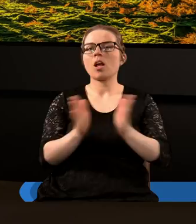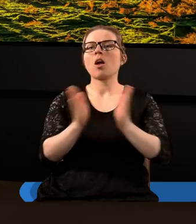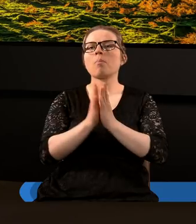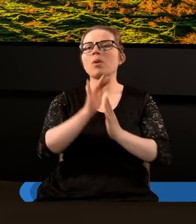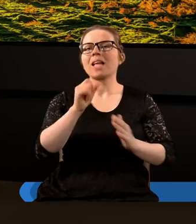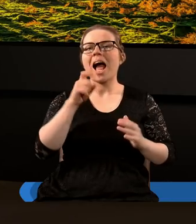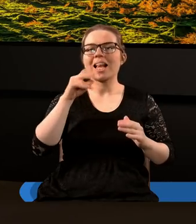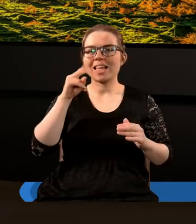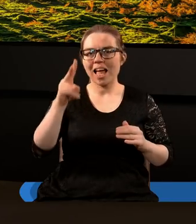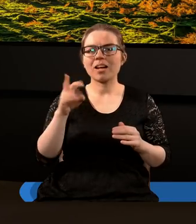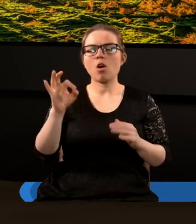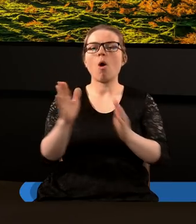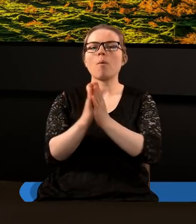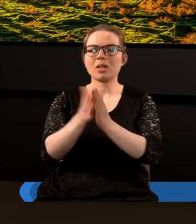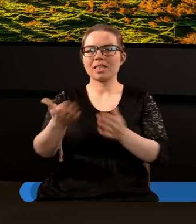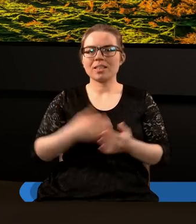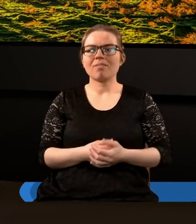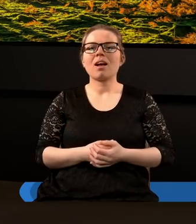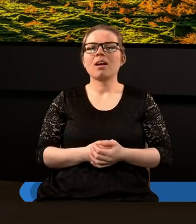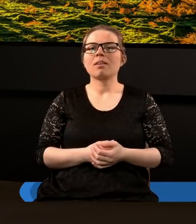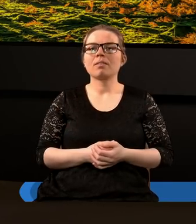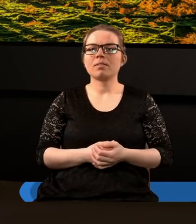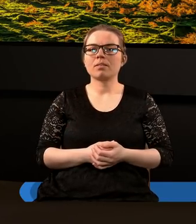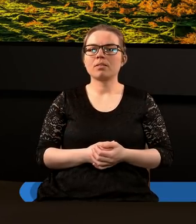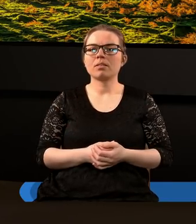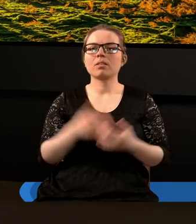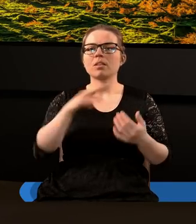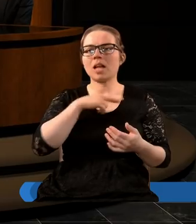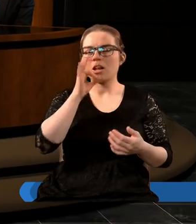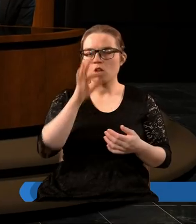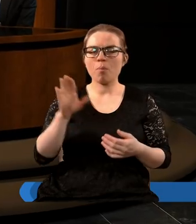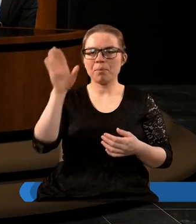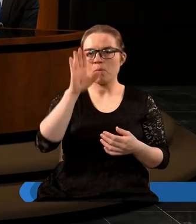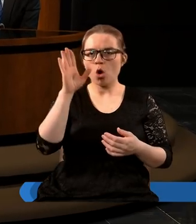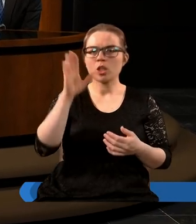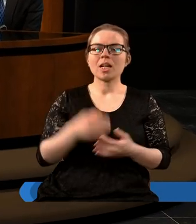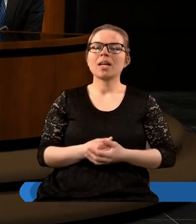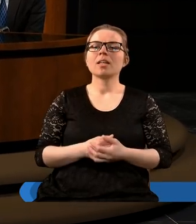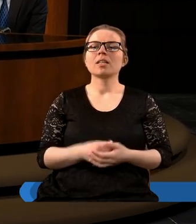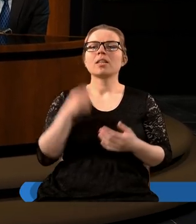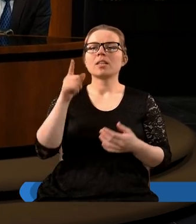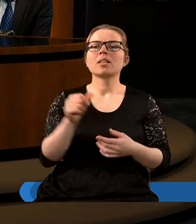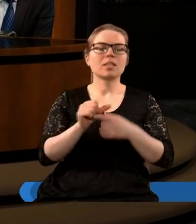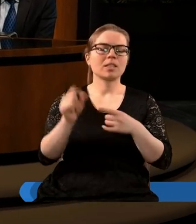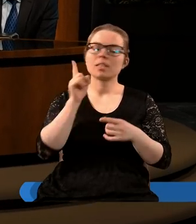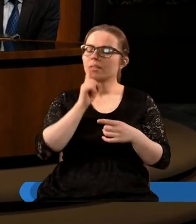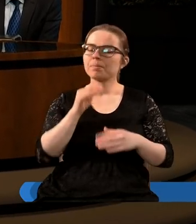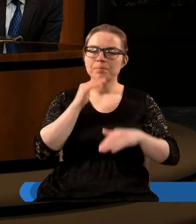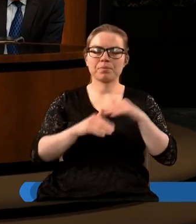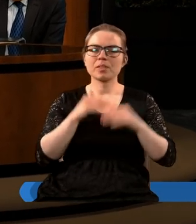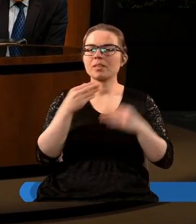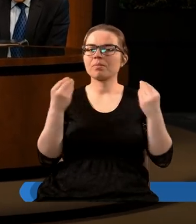Jacka o modlitwę Nasz dobry Panie Boże jesteśmy naprawdę